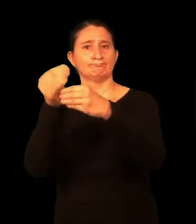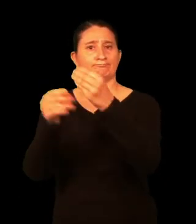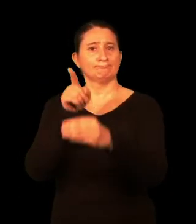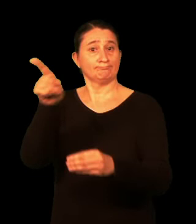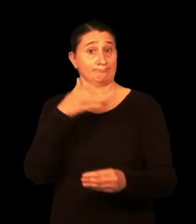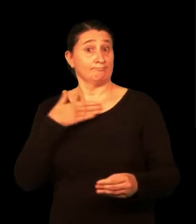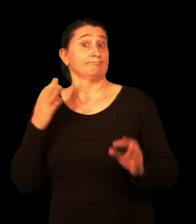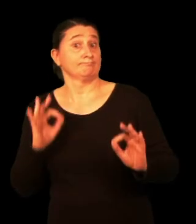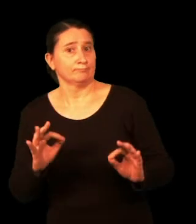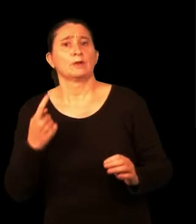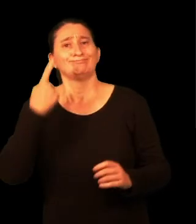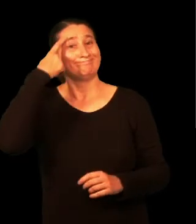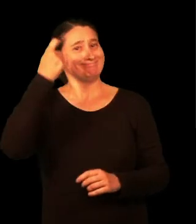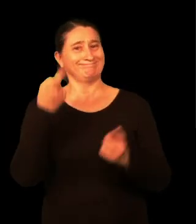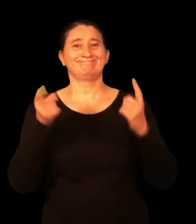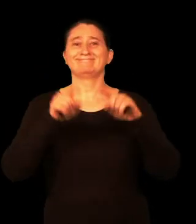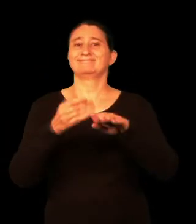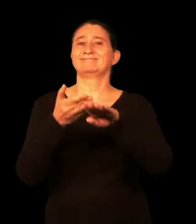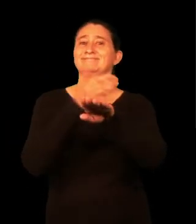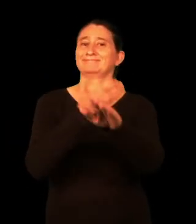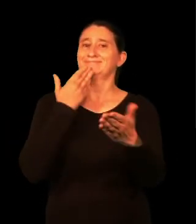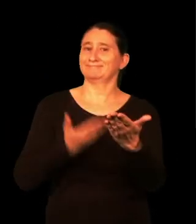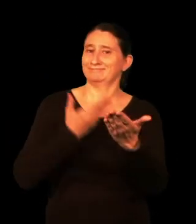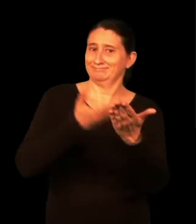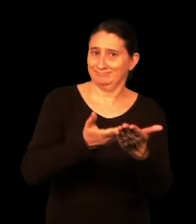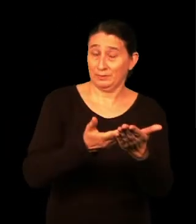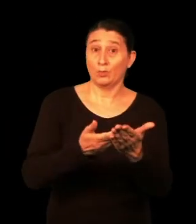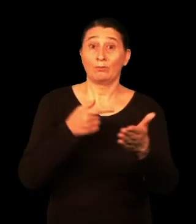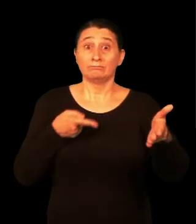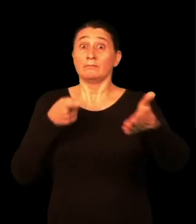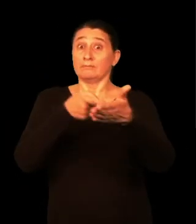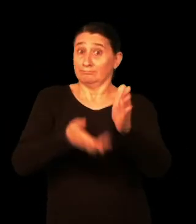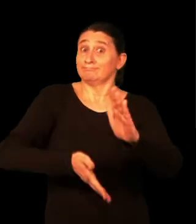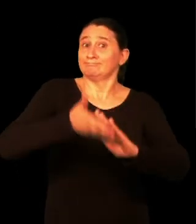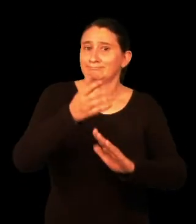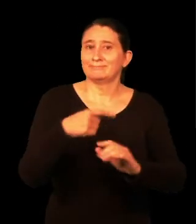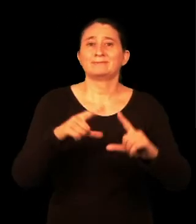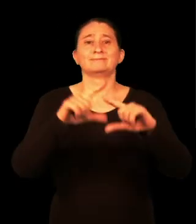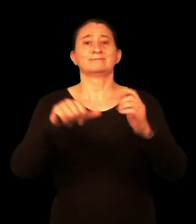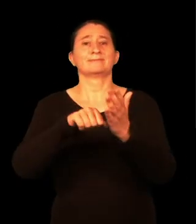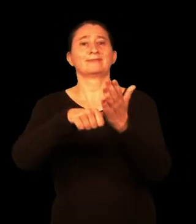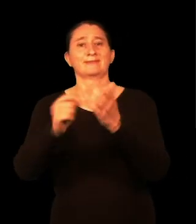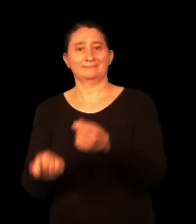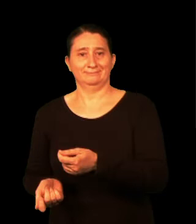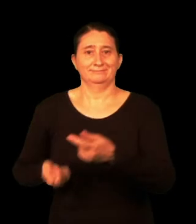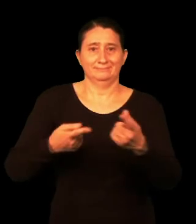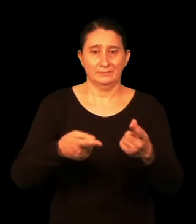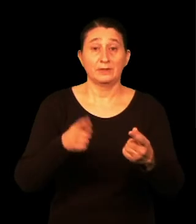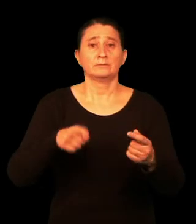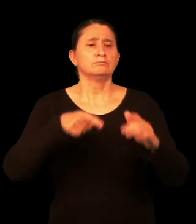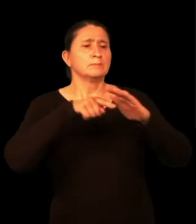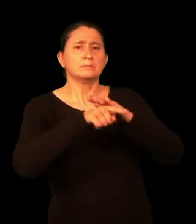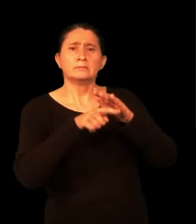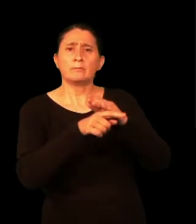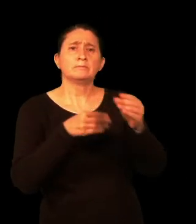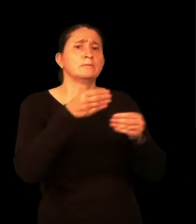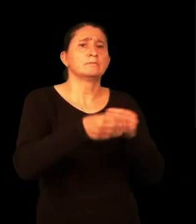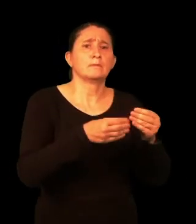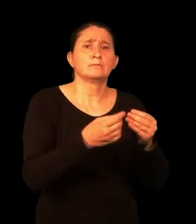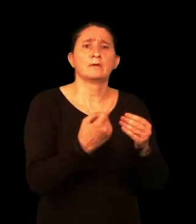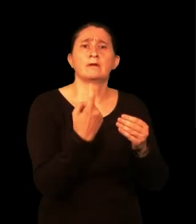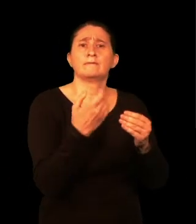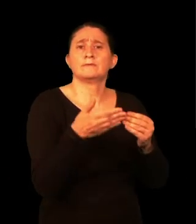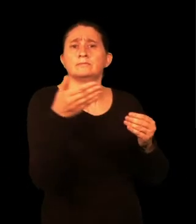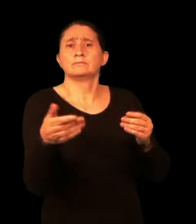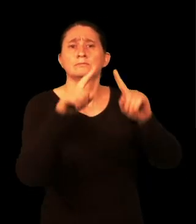Naiago baduzu erregistroa bulego batean egin, gogoratu itzordua eskatzeaz. Itzorduaren egunean, eraman zuren